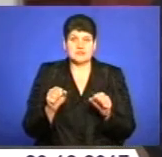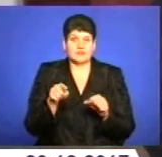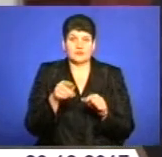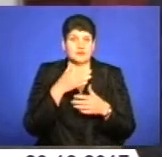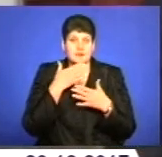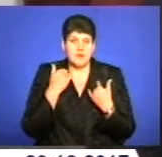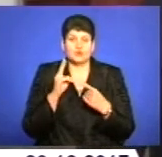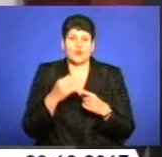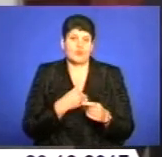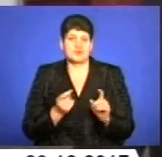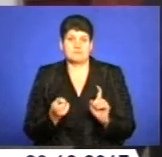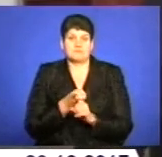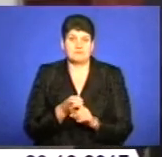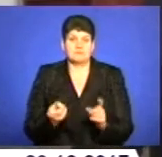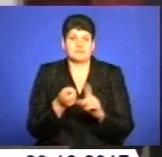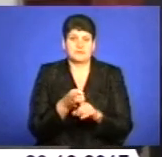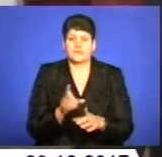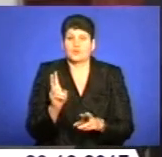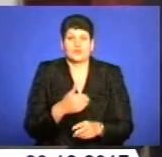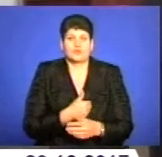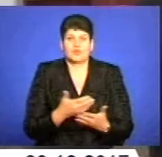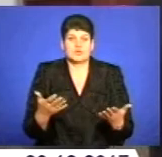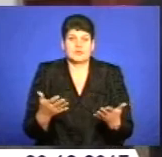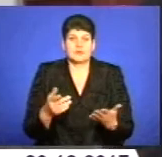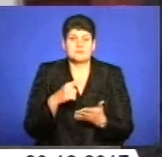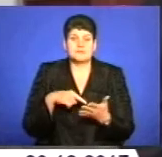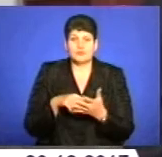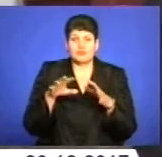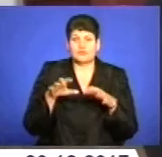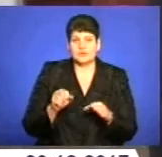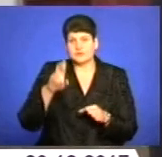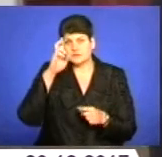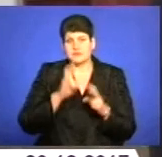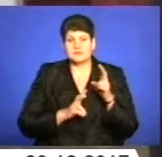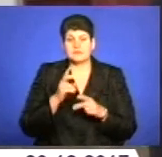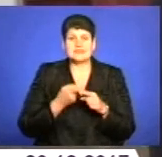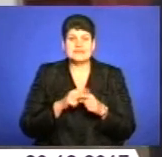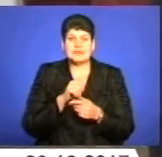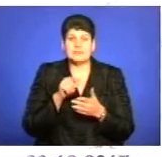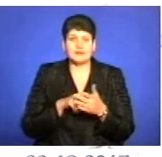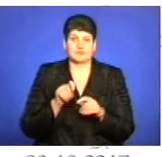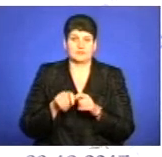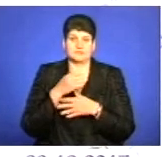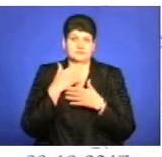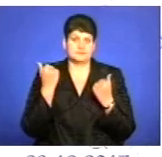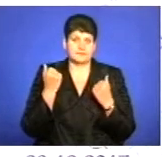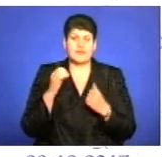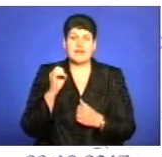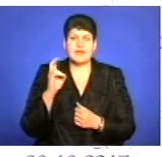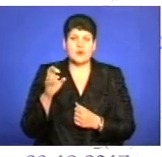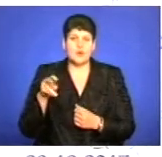підключається міською, владою і комунальними підприємствами. Це питання не контролюється. Екологи